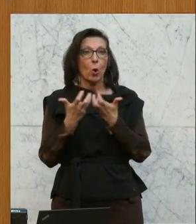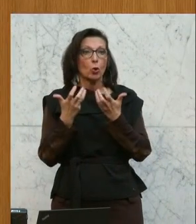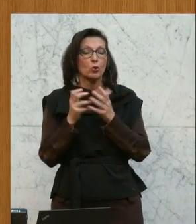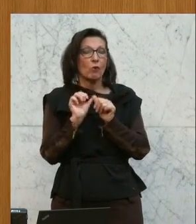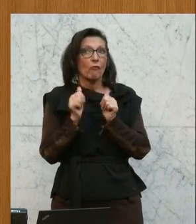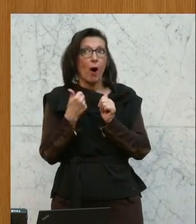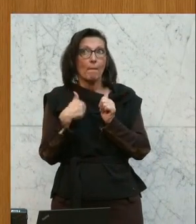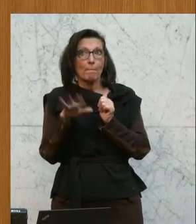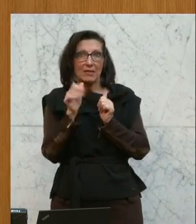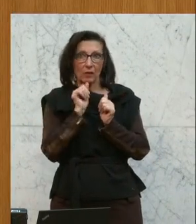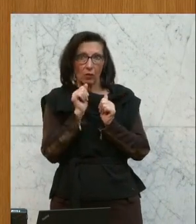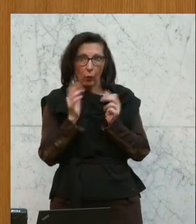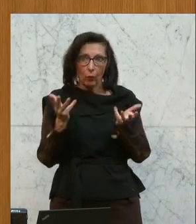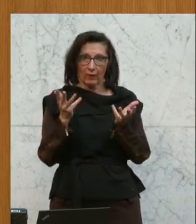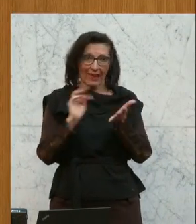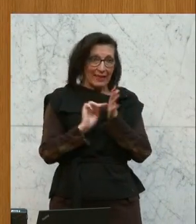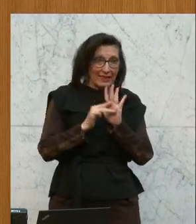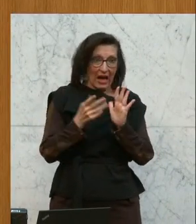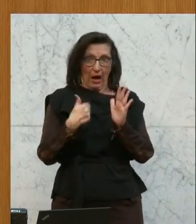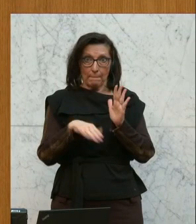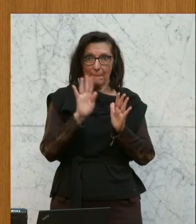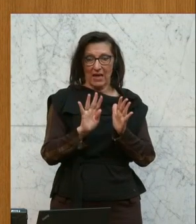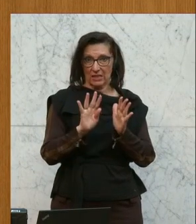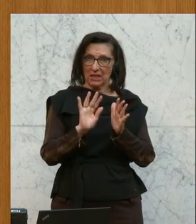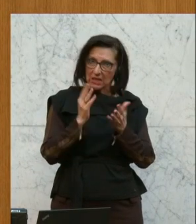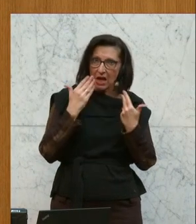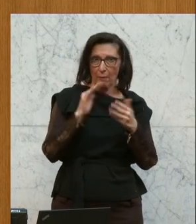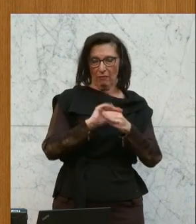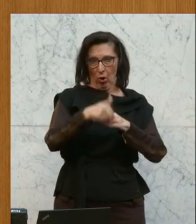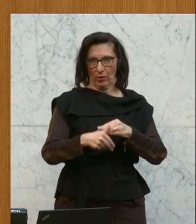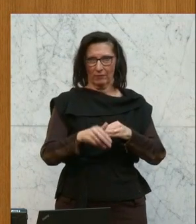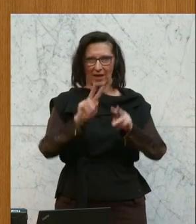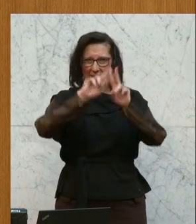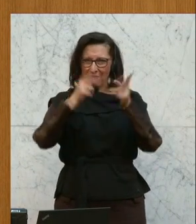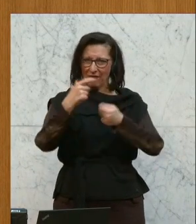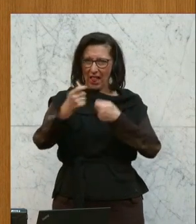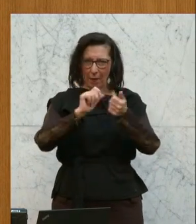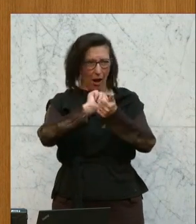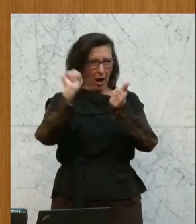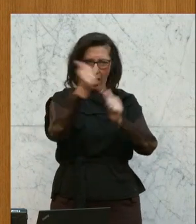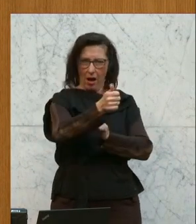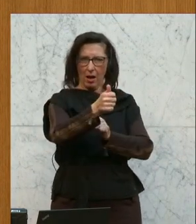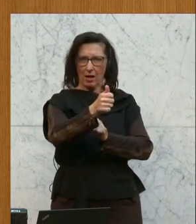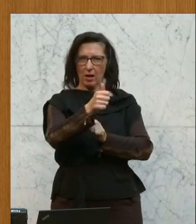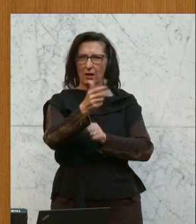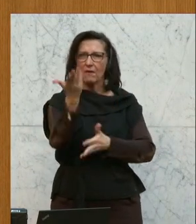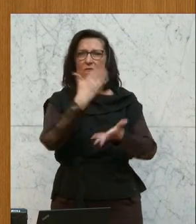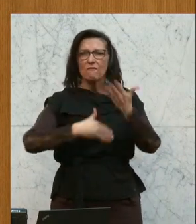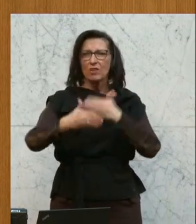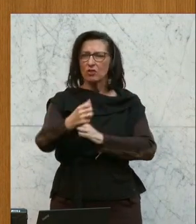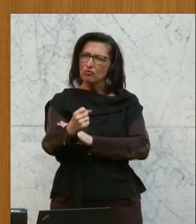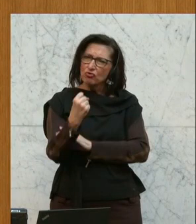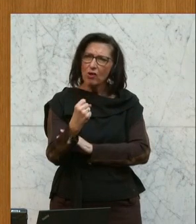und um die klimafreundlichsten Technologien. Weil die Weltmarktführerschaft, wirtschaftliche Stärke